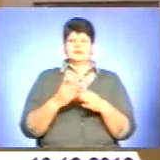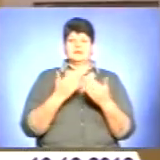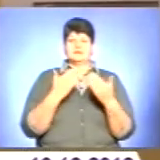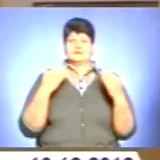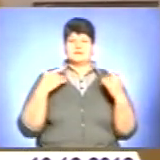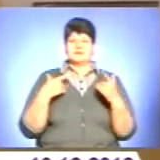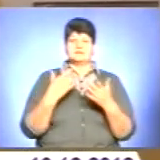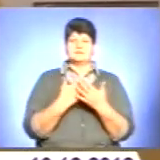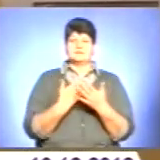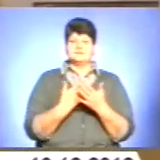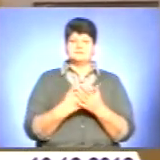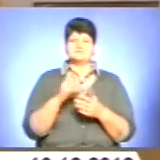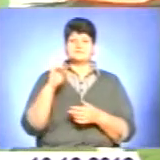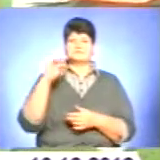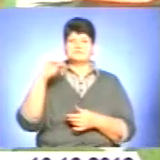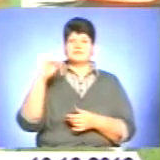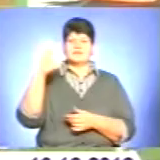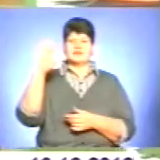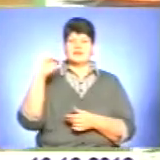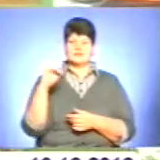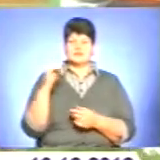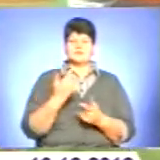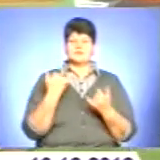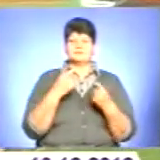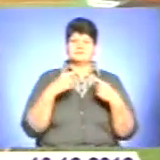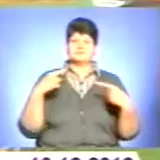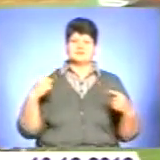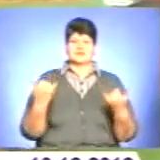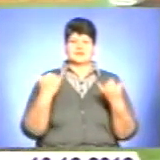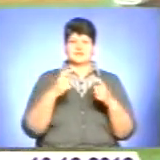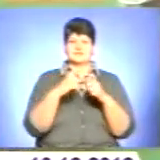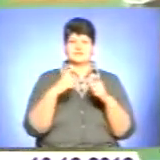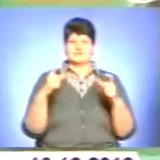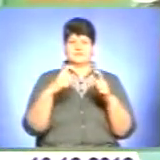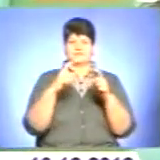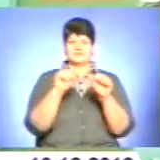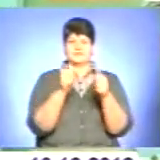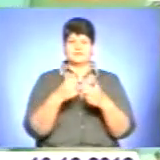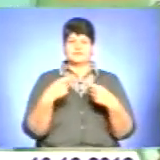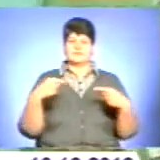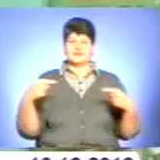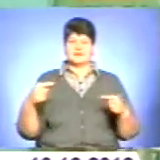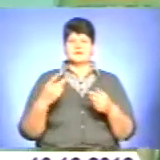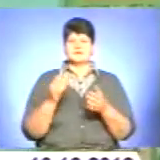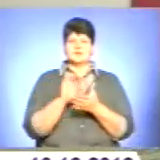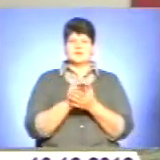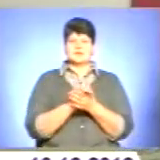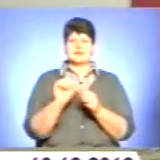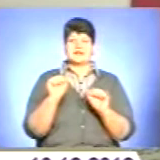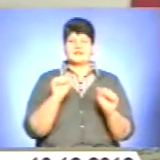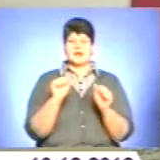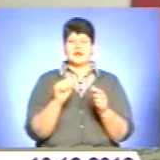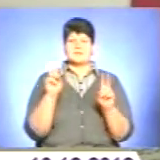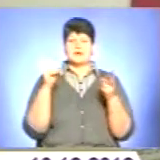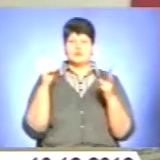запрошення, абонементські квитки аж до різновидів сучасних футбольних форм. Окремим стендом знайомлять з керівниками клубу. Ми тут